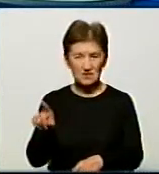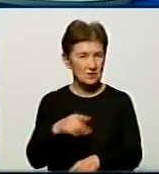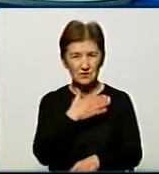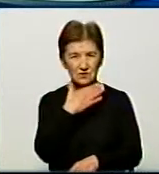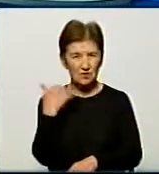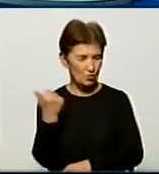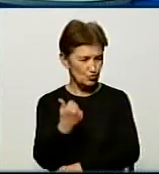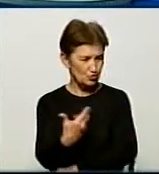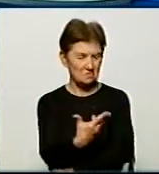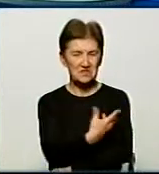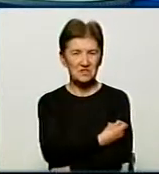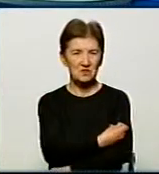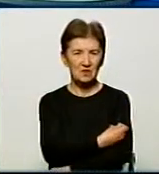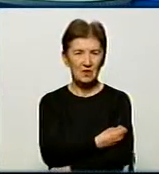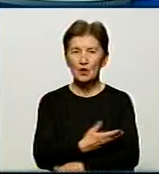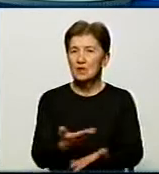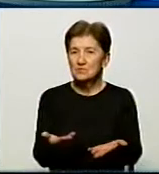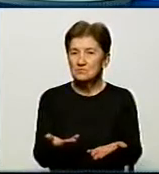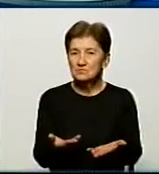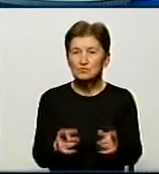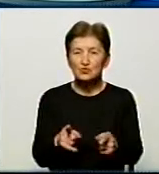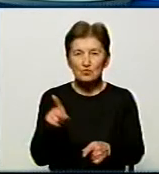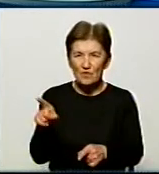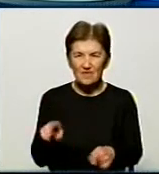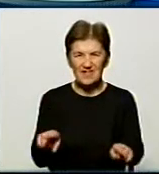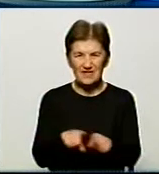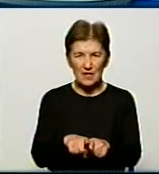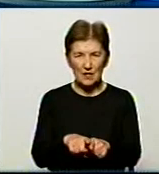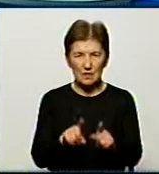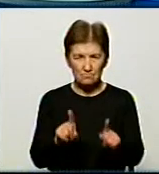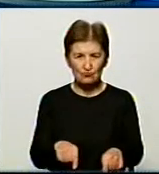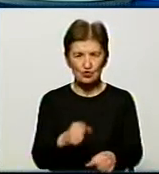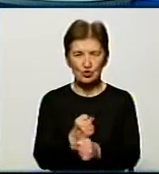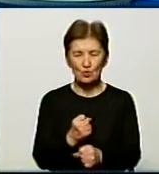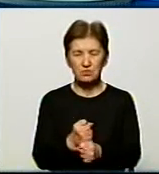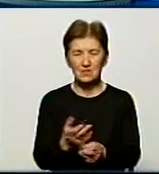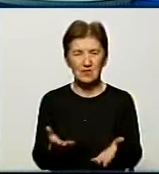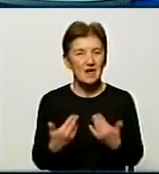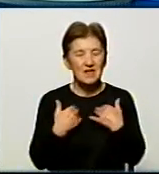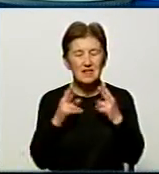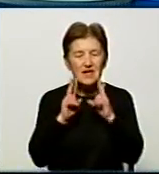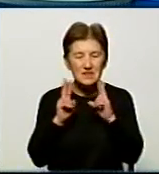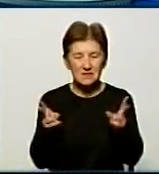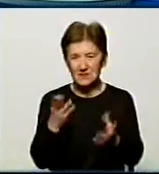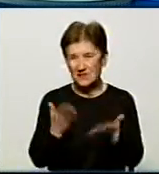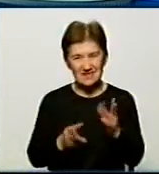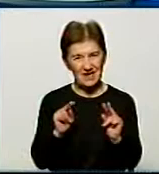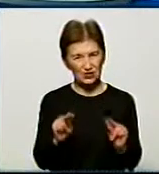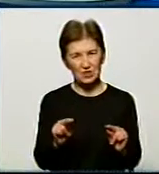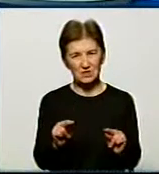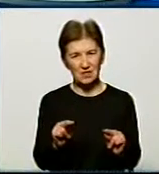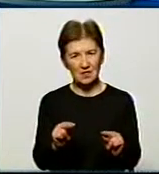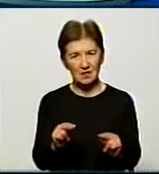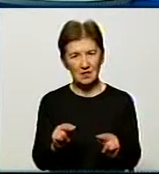ніхто не скаже, чому він це має робити. Тим не менше, вони відмовляються. Я не знаю, якщо чесно. Мотиви вони